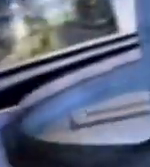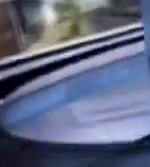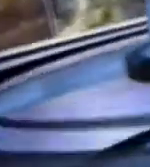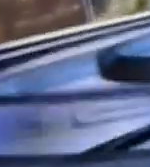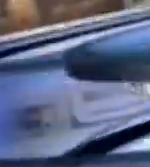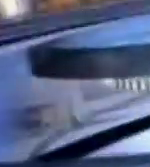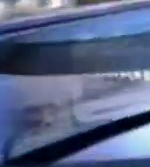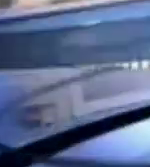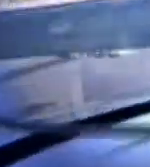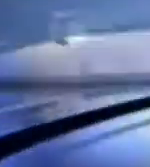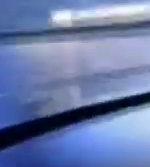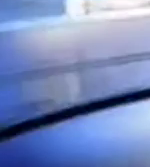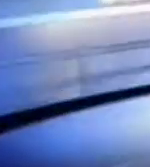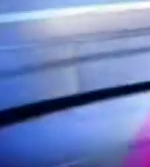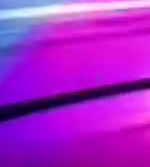Девушки отдыхают